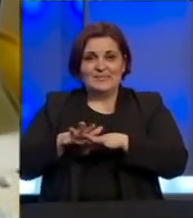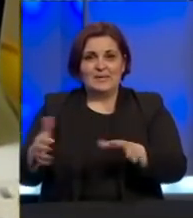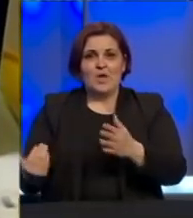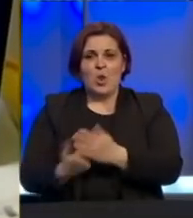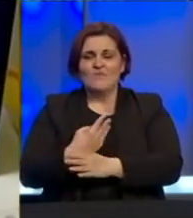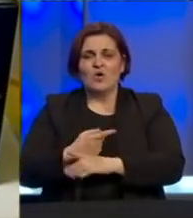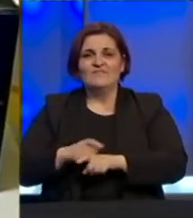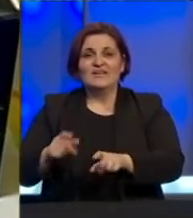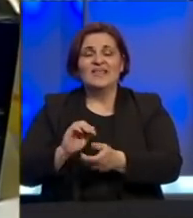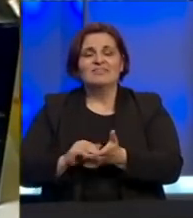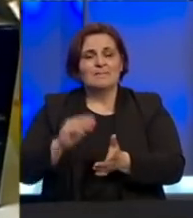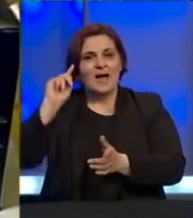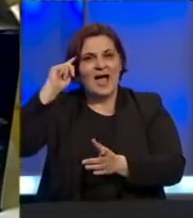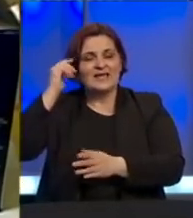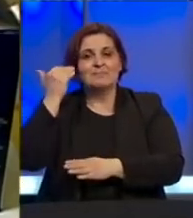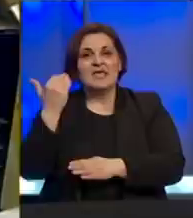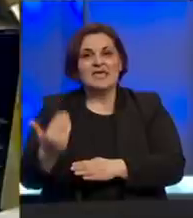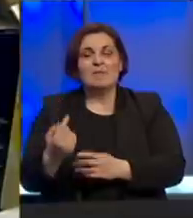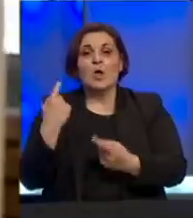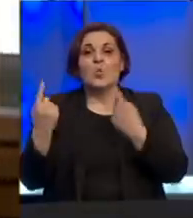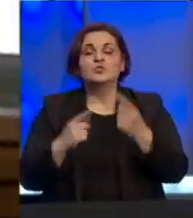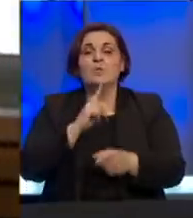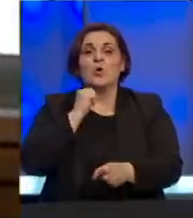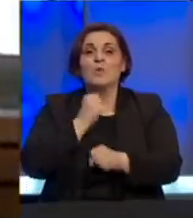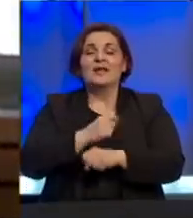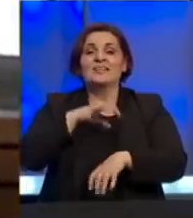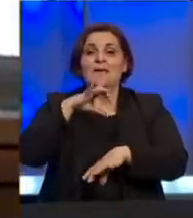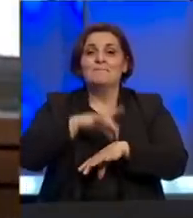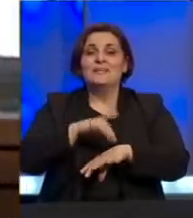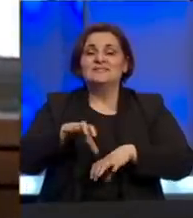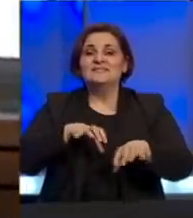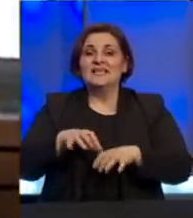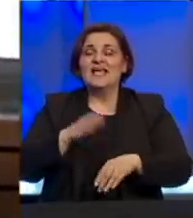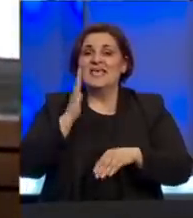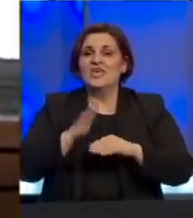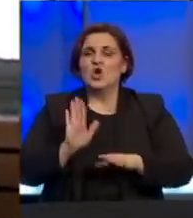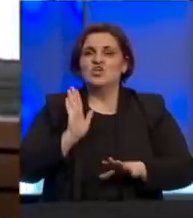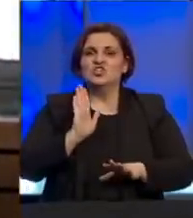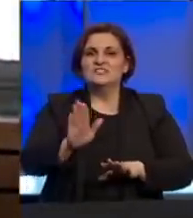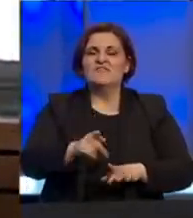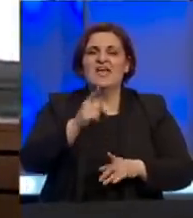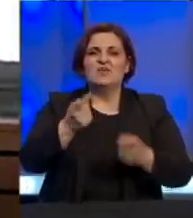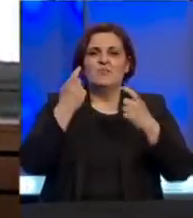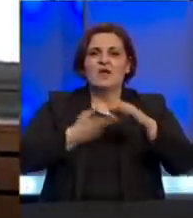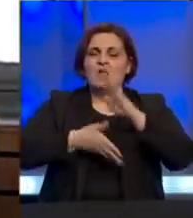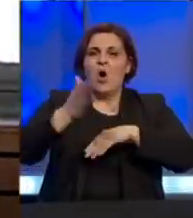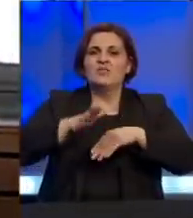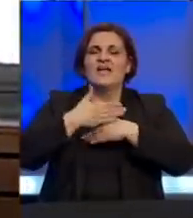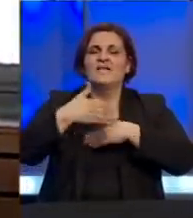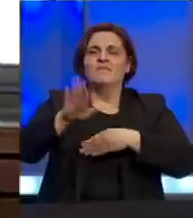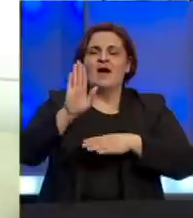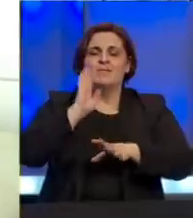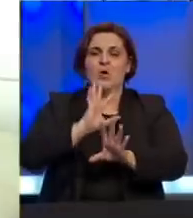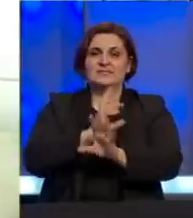novog virusa, treba razmisliti i o platama i uslovima u kojima radi medicinska osoblja i konačno zaustaviti njihov masovni odlazak man granica